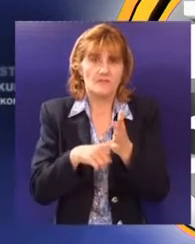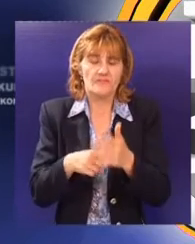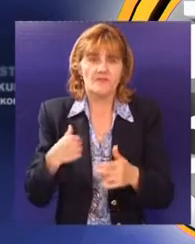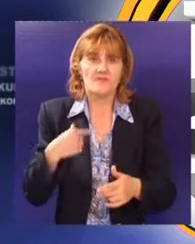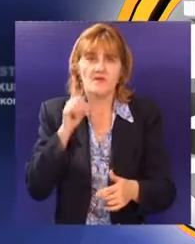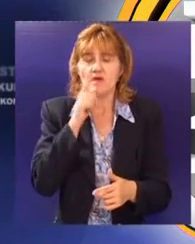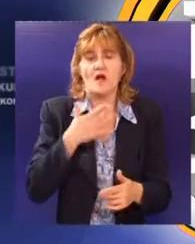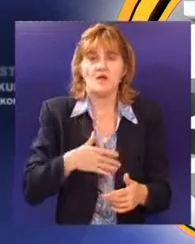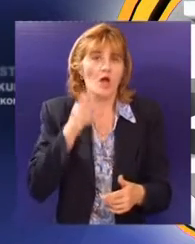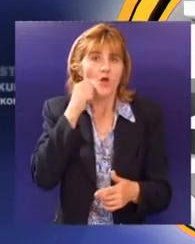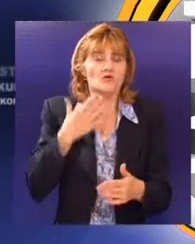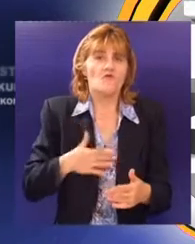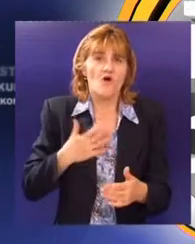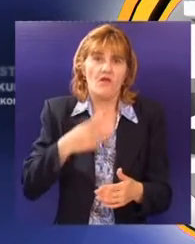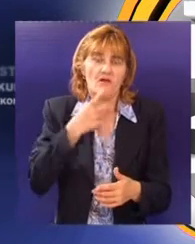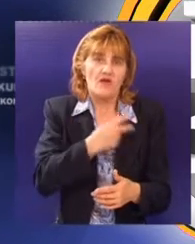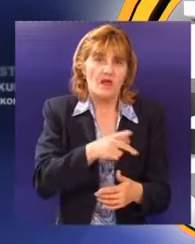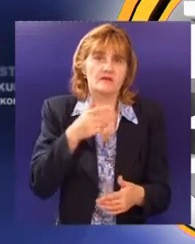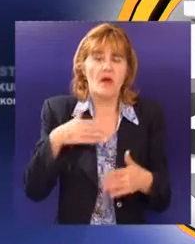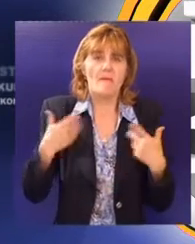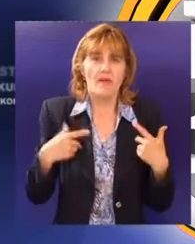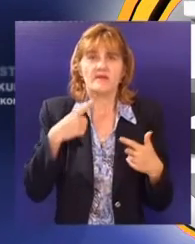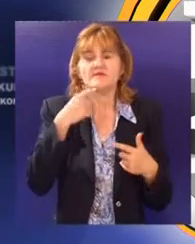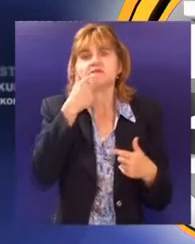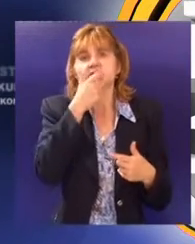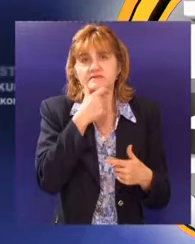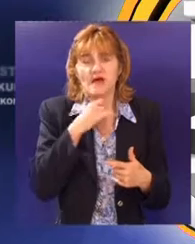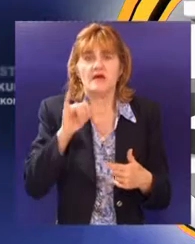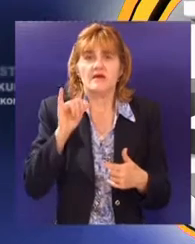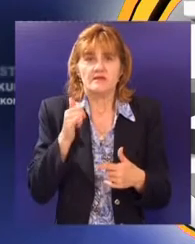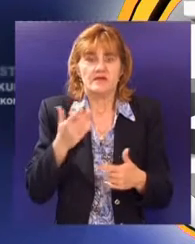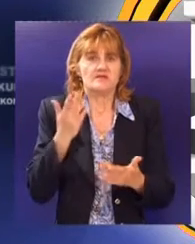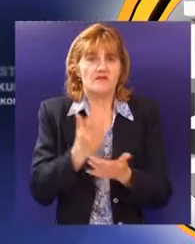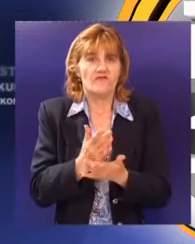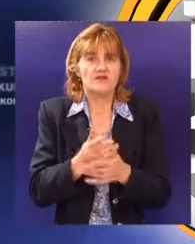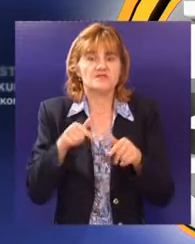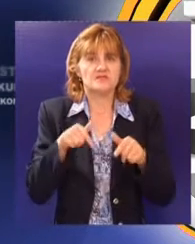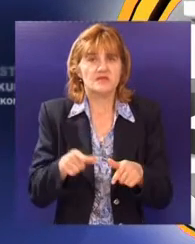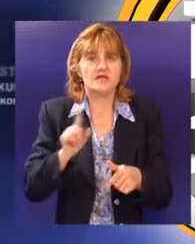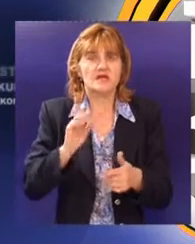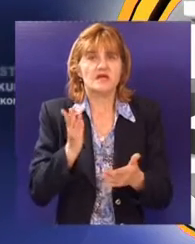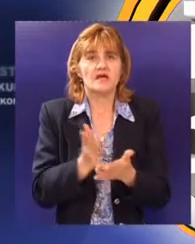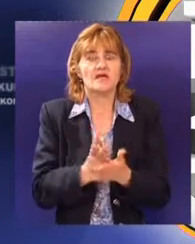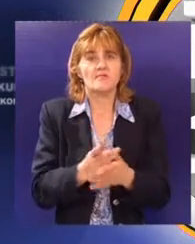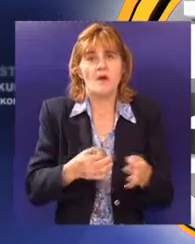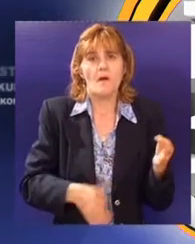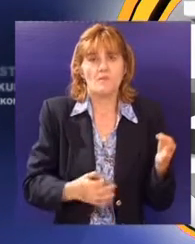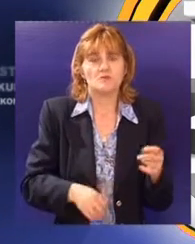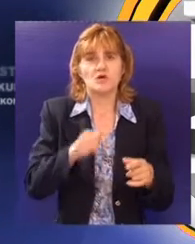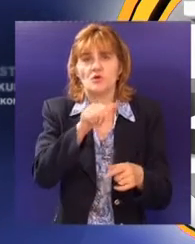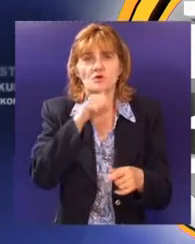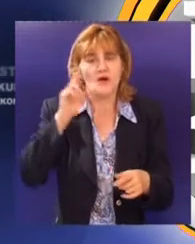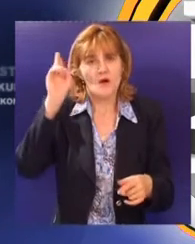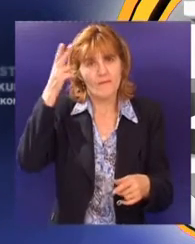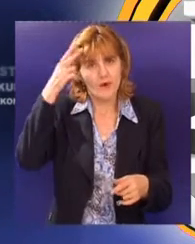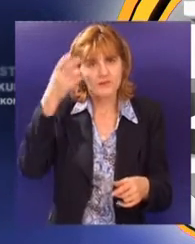mi je drago da ipak to ljudi gledaju i mlađe i starije, što je potvrda da zaista rock and roll sada već nije više samo stil muzike, nego jedna društvena